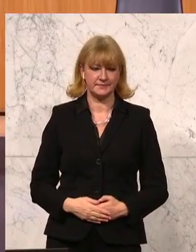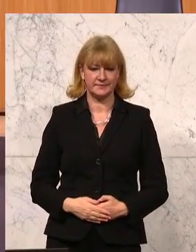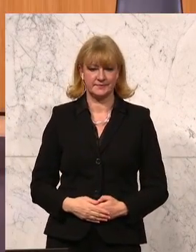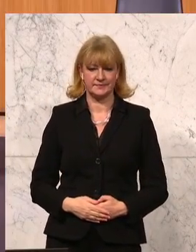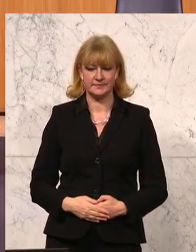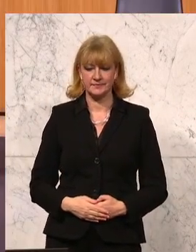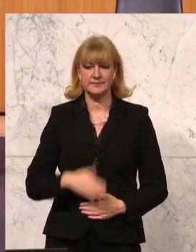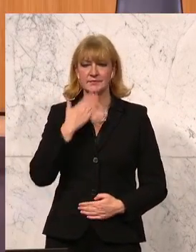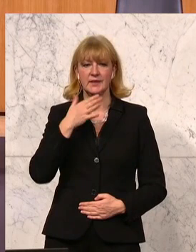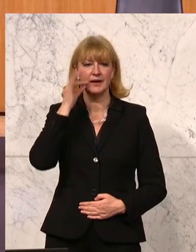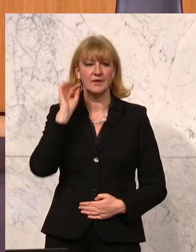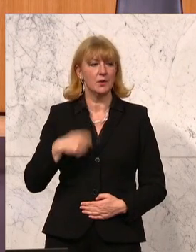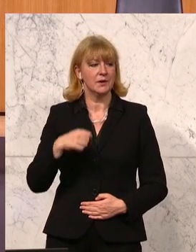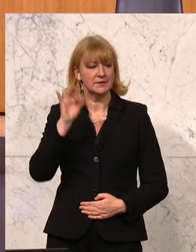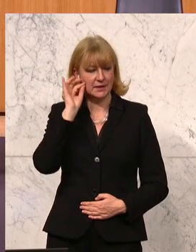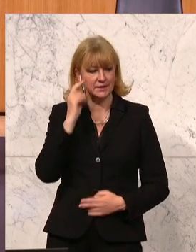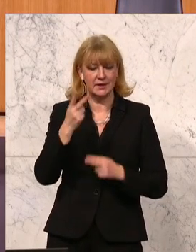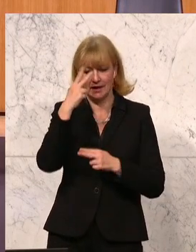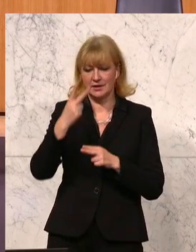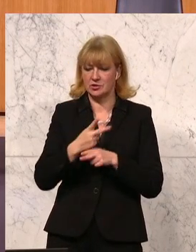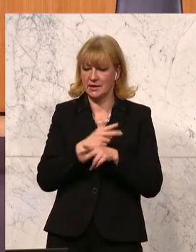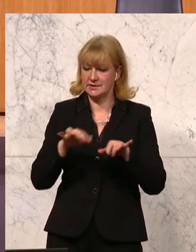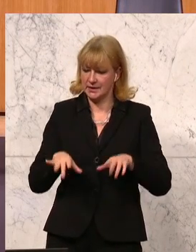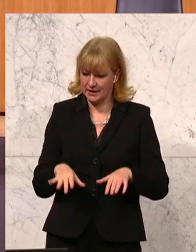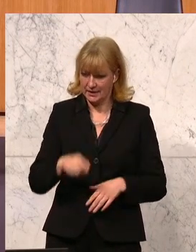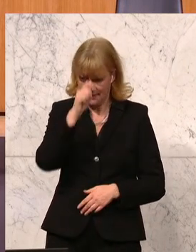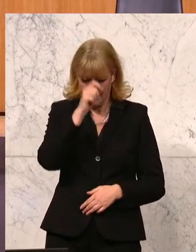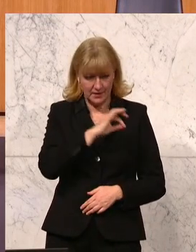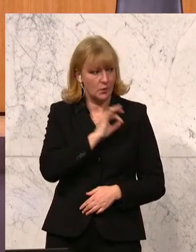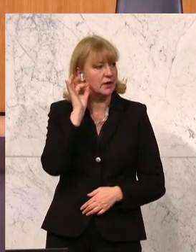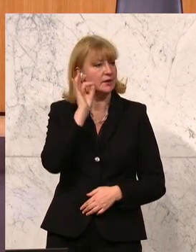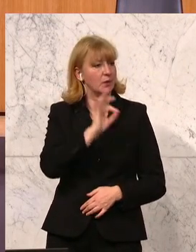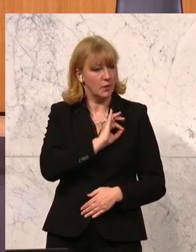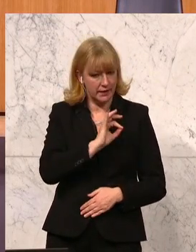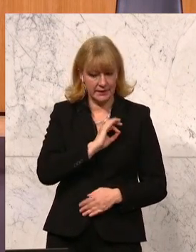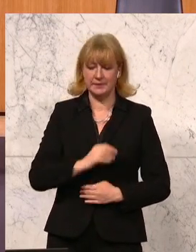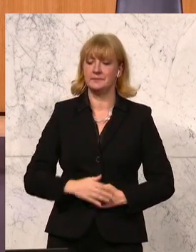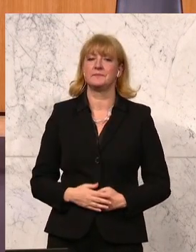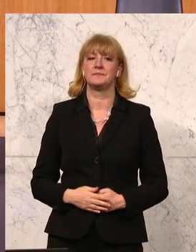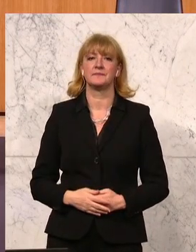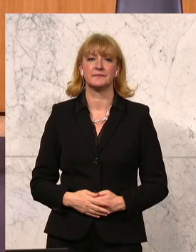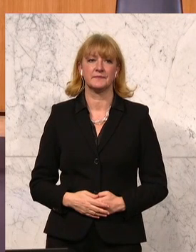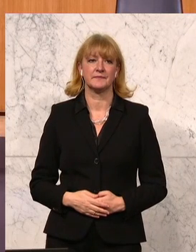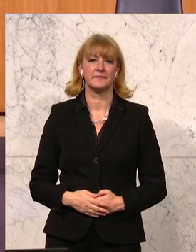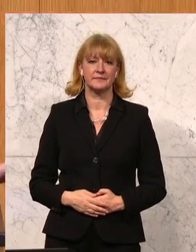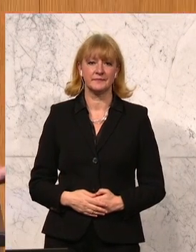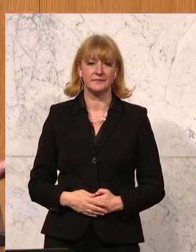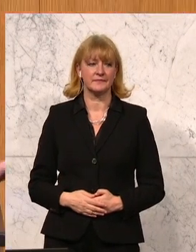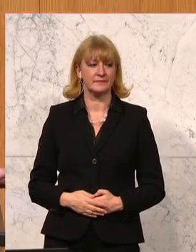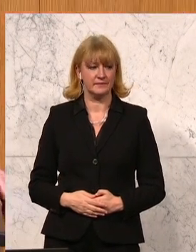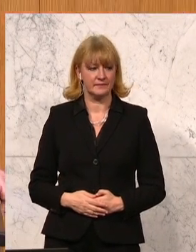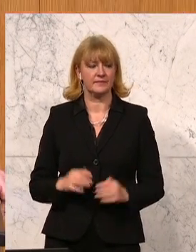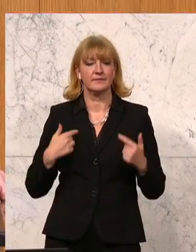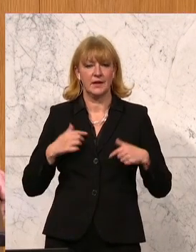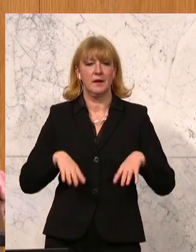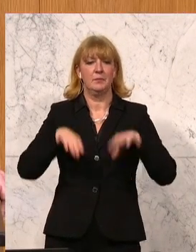Eva-Maria Himmelbauer von der ÖVP ist die nächste Rednerin. Kolleginnen und Kollegen, beginnen wir beim